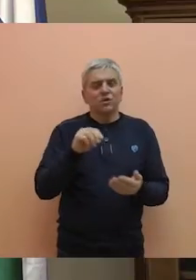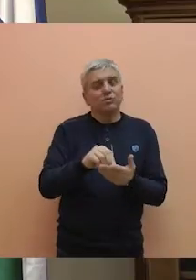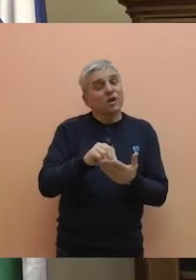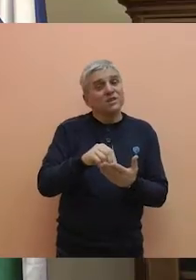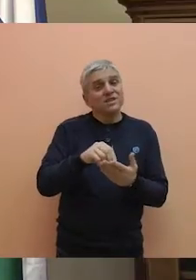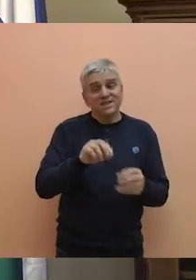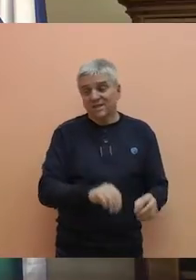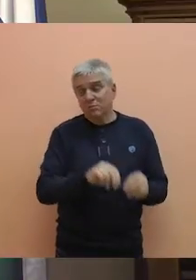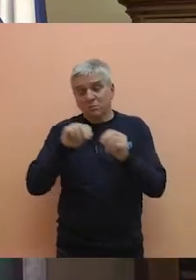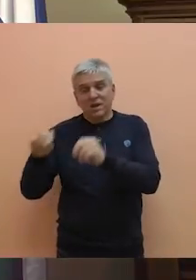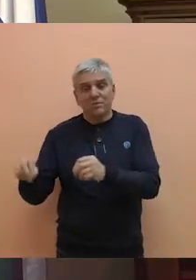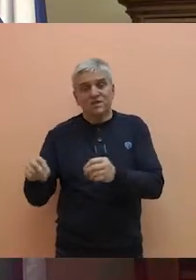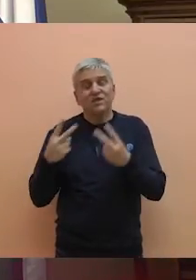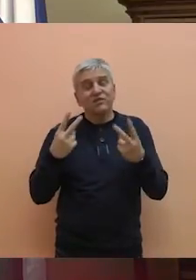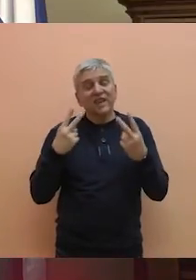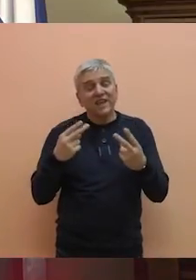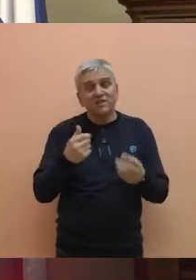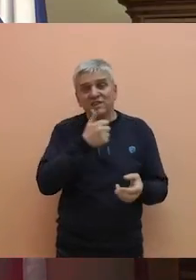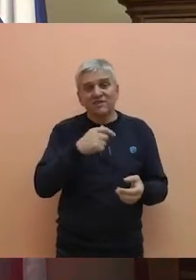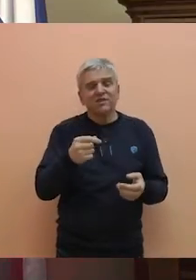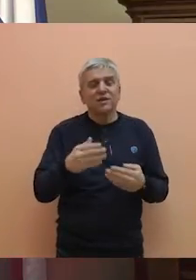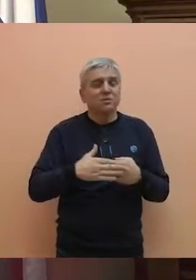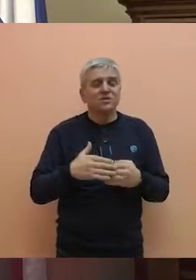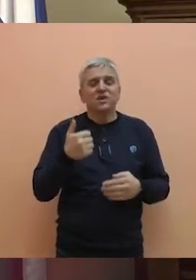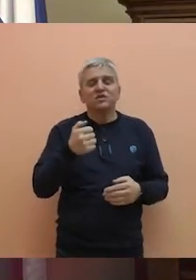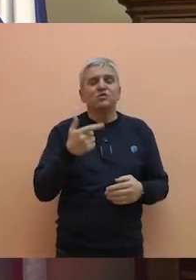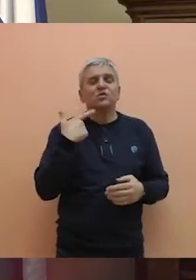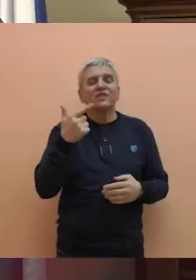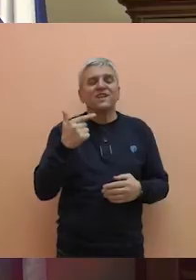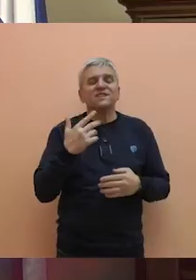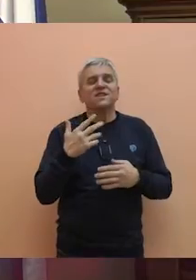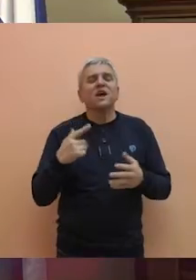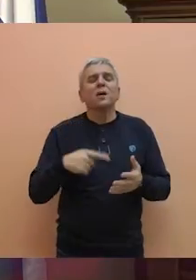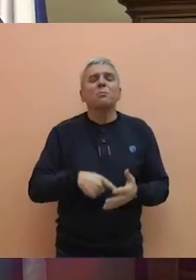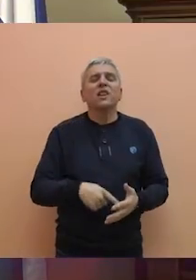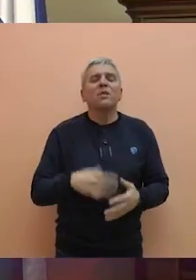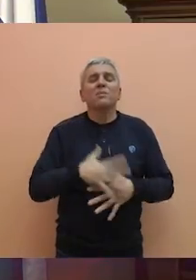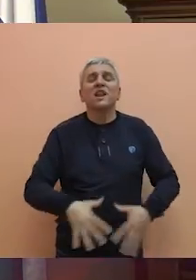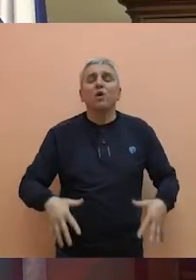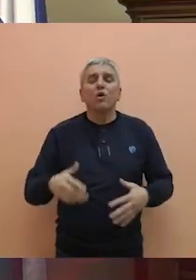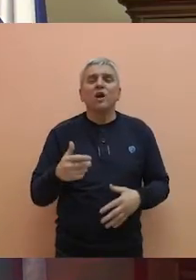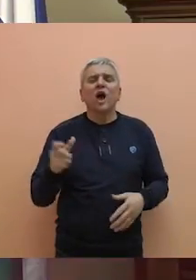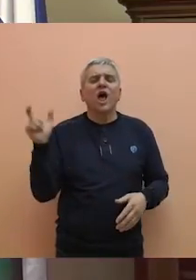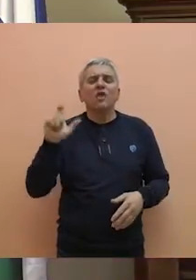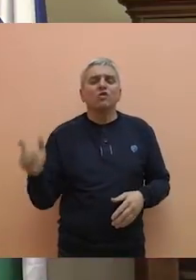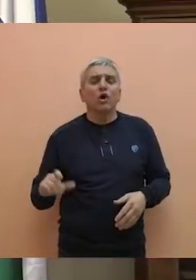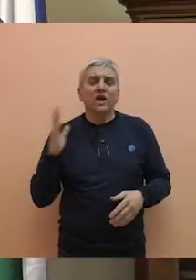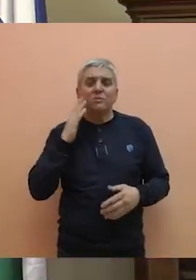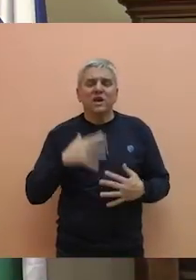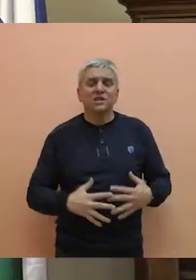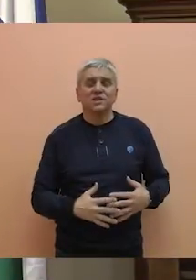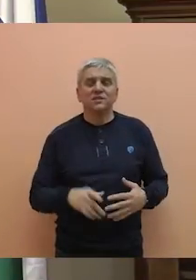prebacuje sa značaja investicije od oko 120 milijona dolara i lažima se dovodi u